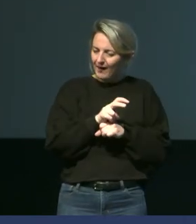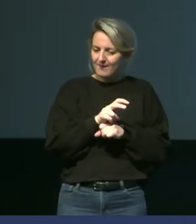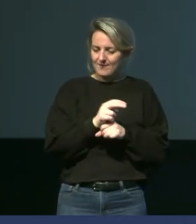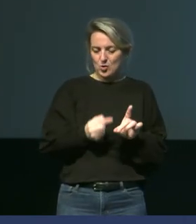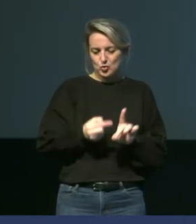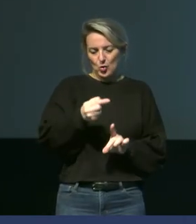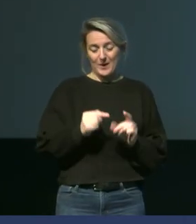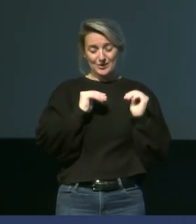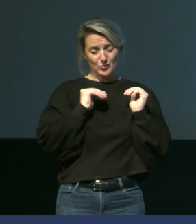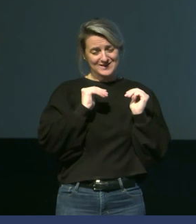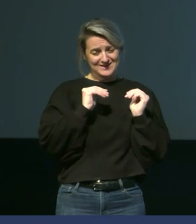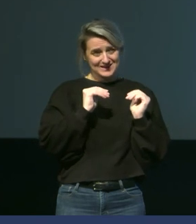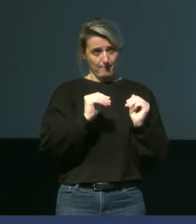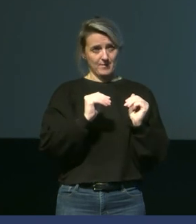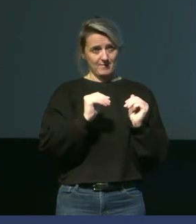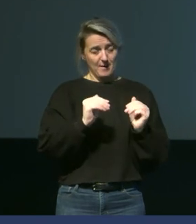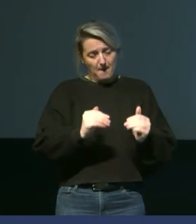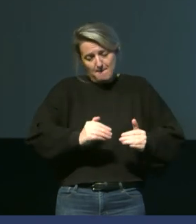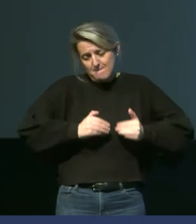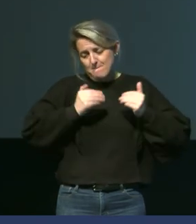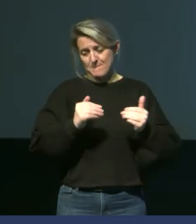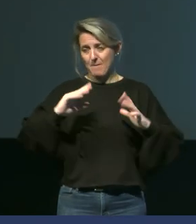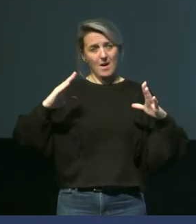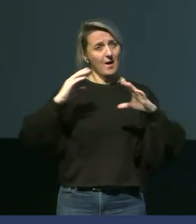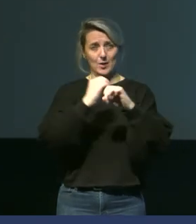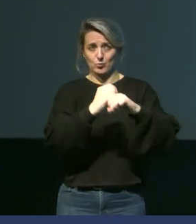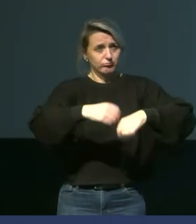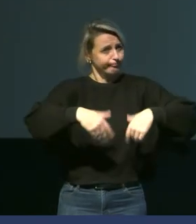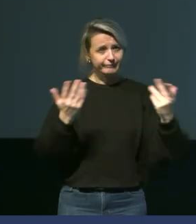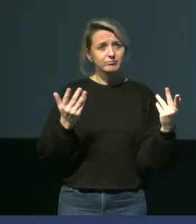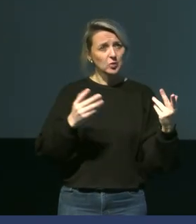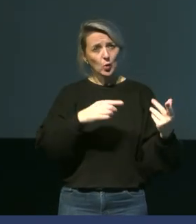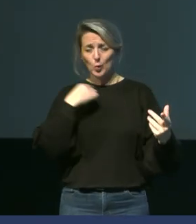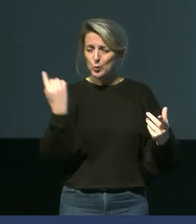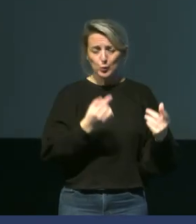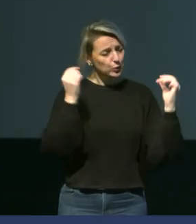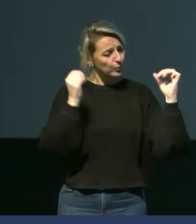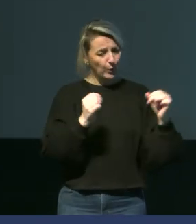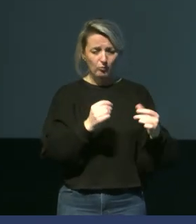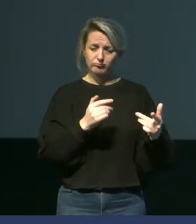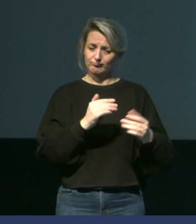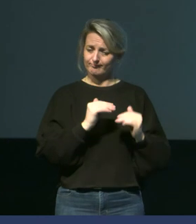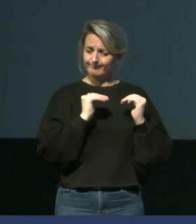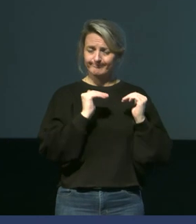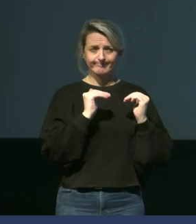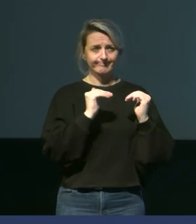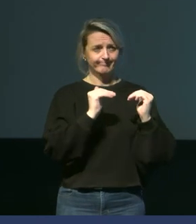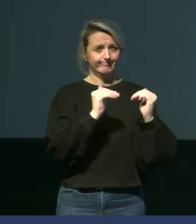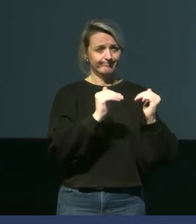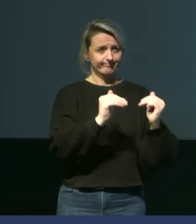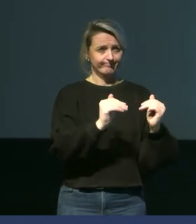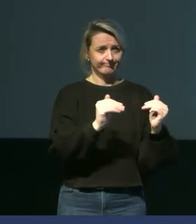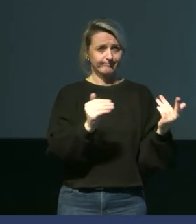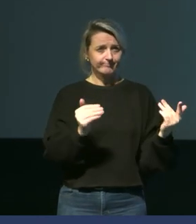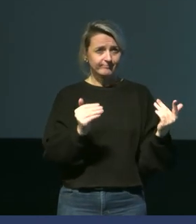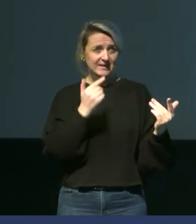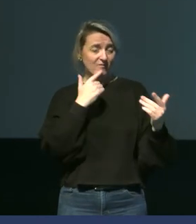stable, y compris lorsqu'ils étaient à l'ombre. fait, tous les individus étaient capables de maintenir leur température interne stable n'expliquant